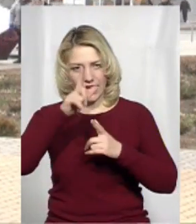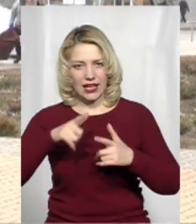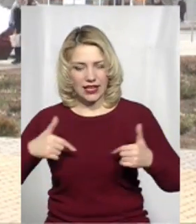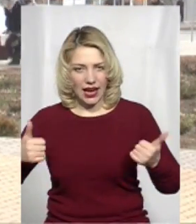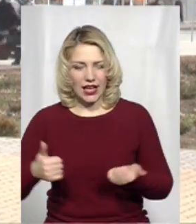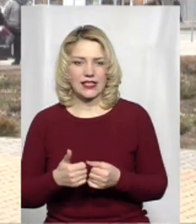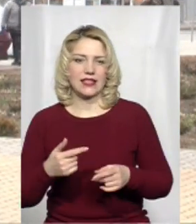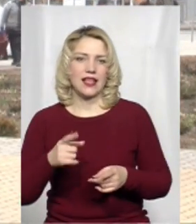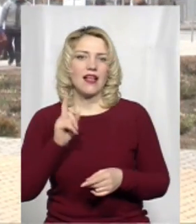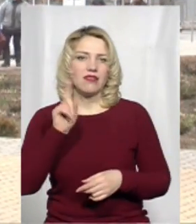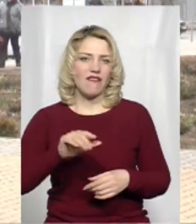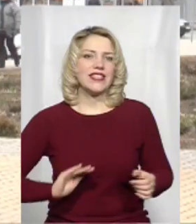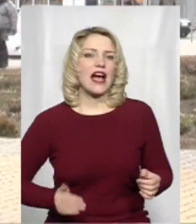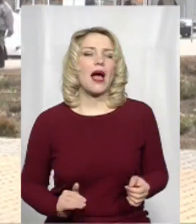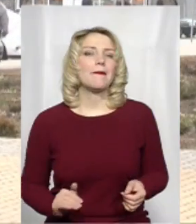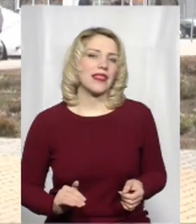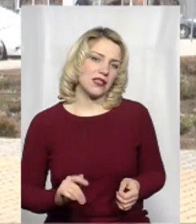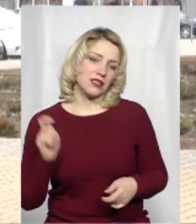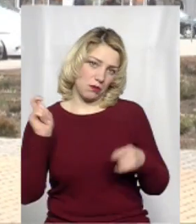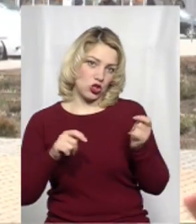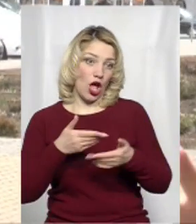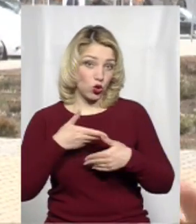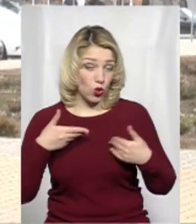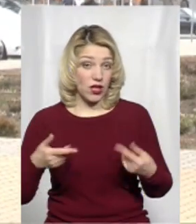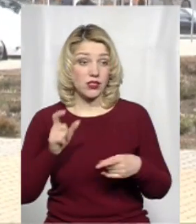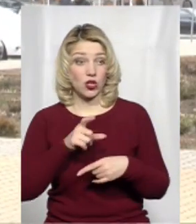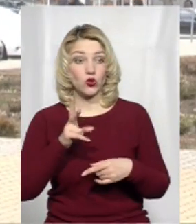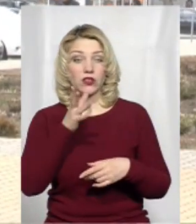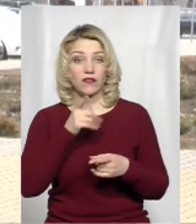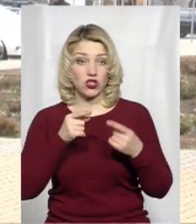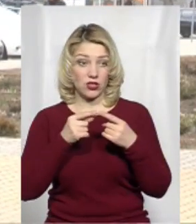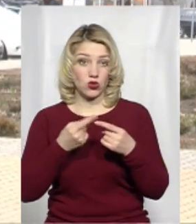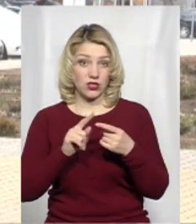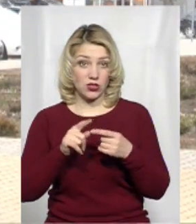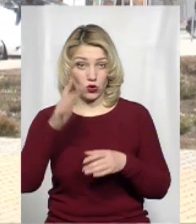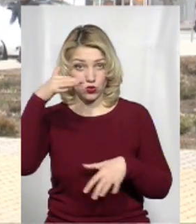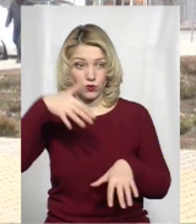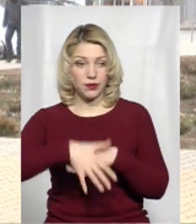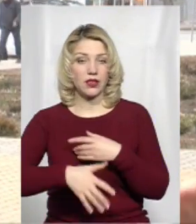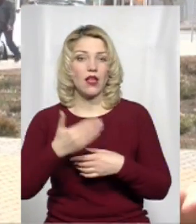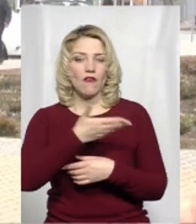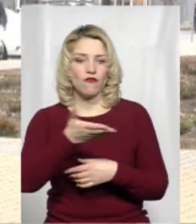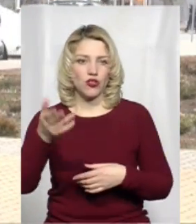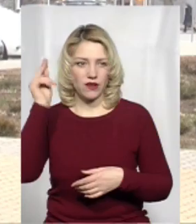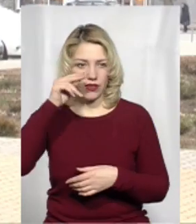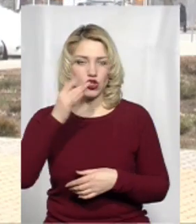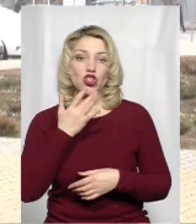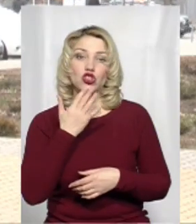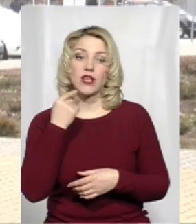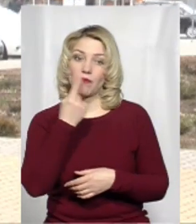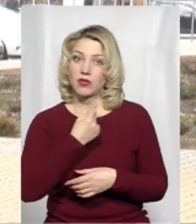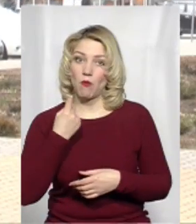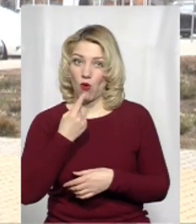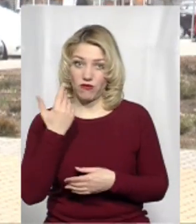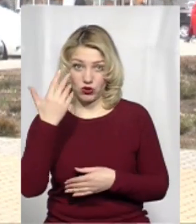приїздять, ще не в великій кількості. І люди, які вчасно це зрозуміли, вони навіть вивчили іноземні мови, вони